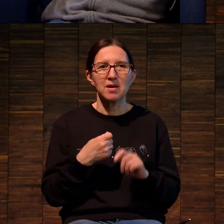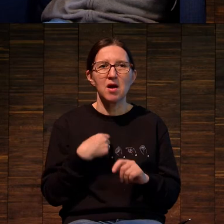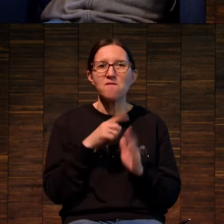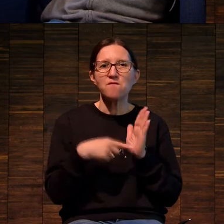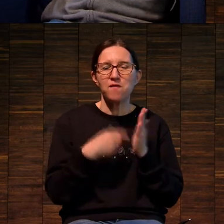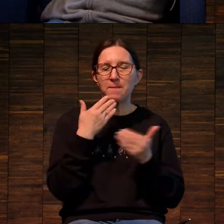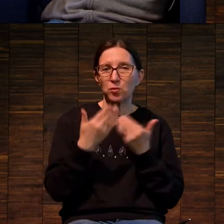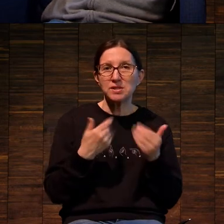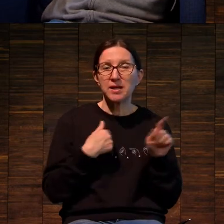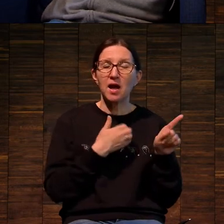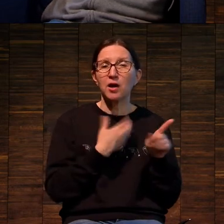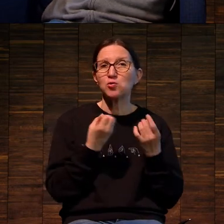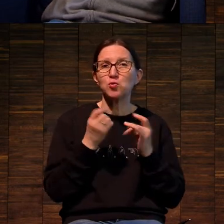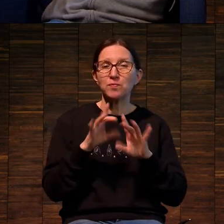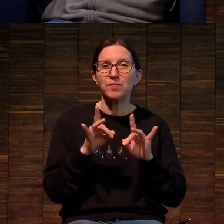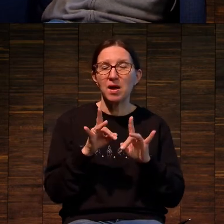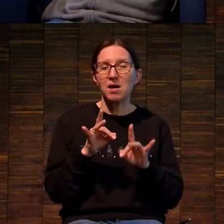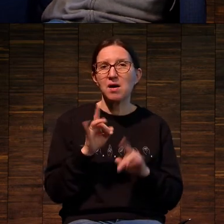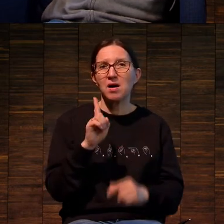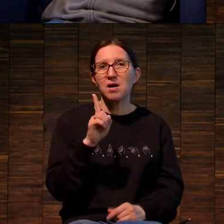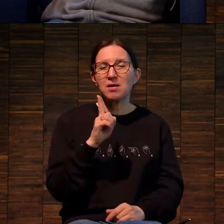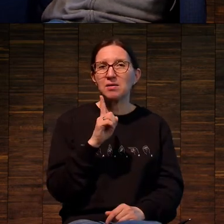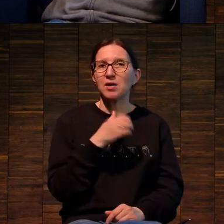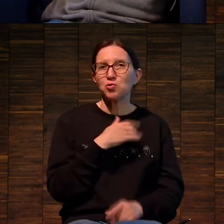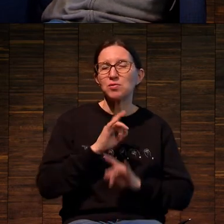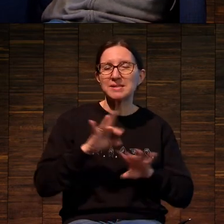Чтобы на вопросы осталось. Здесь я хотел бы немножко поговорить.